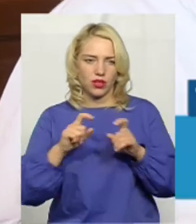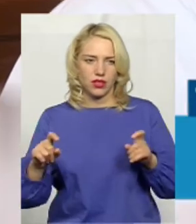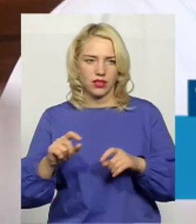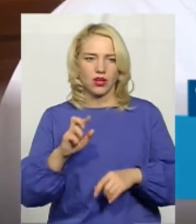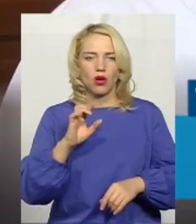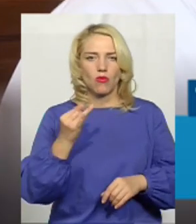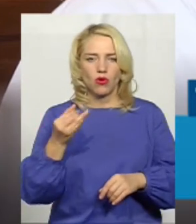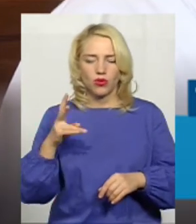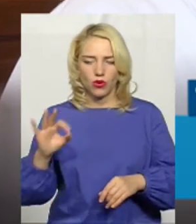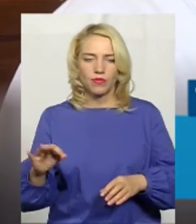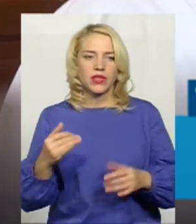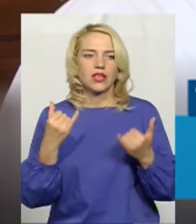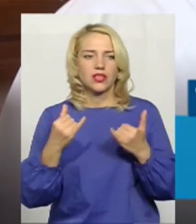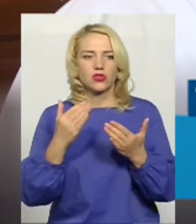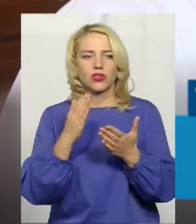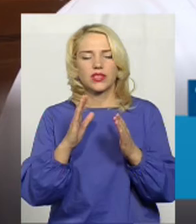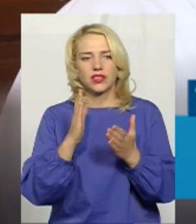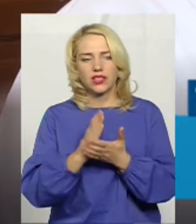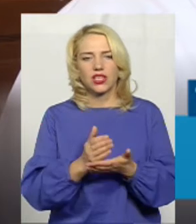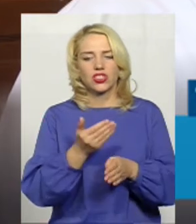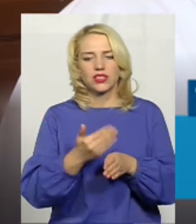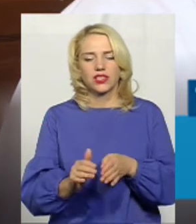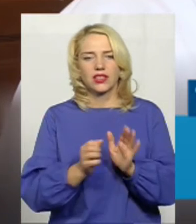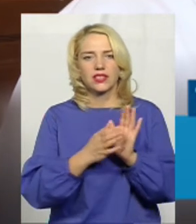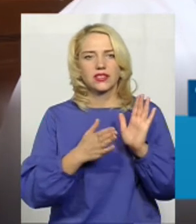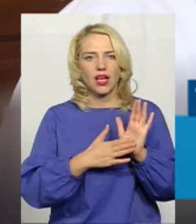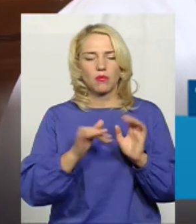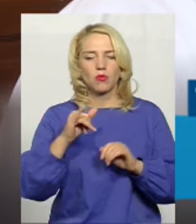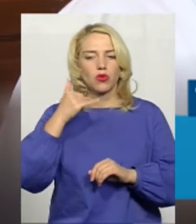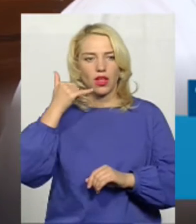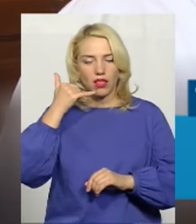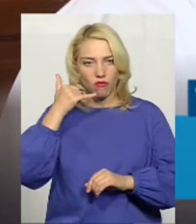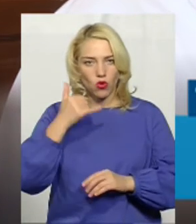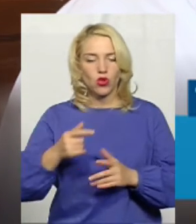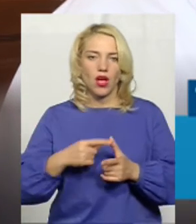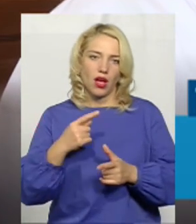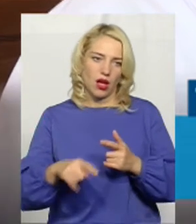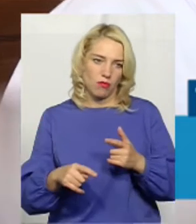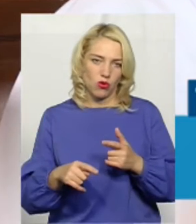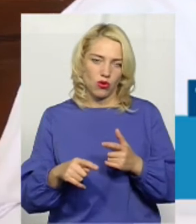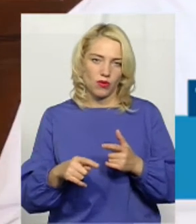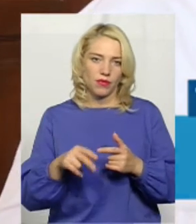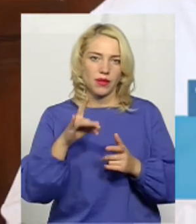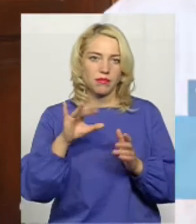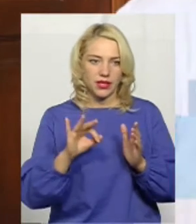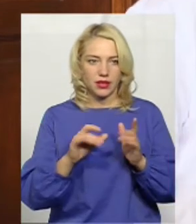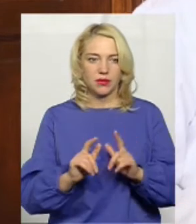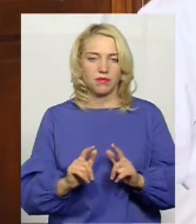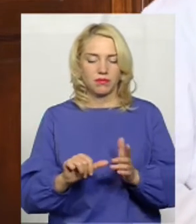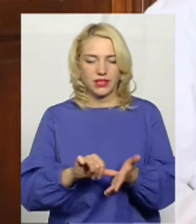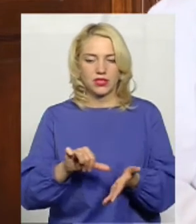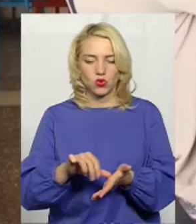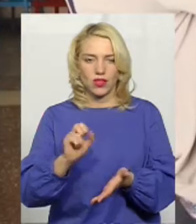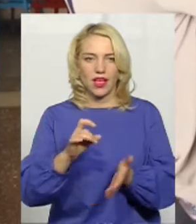існує частина записів по телефону або безпосередньо при присутності